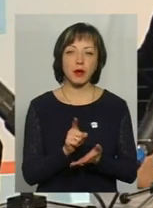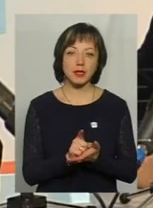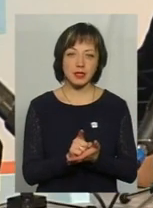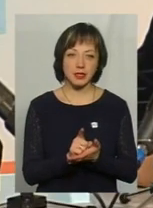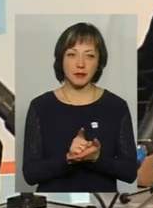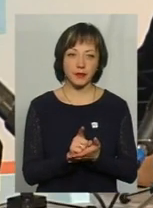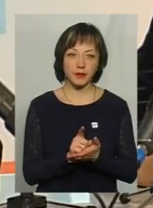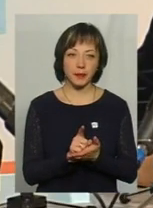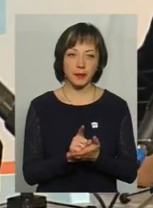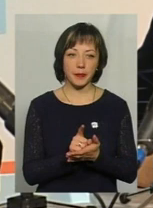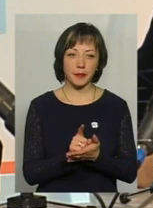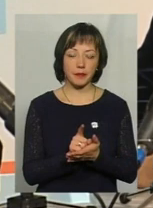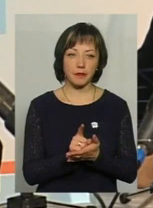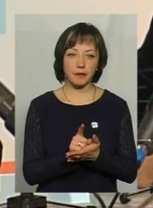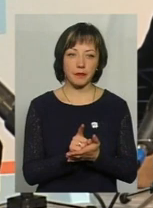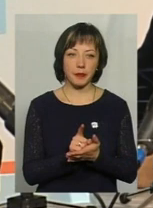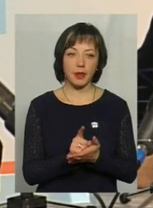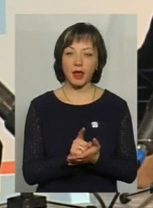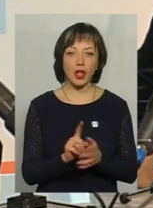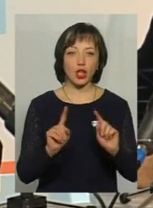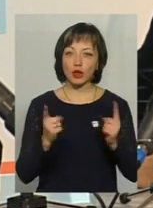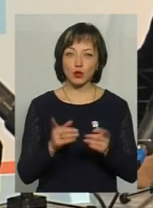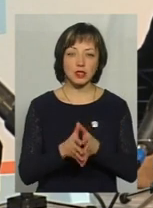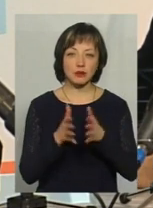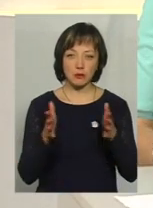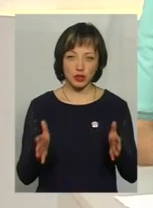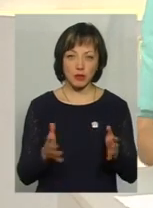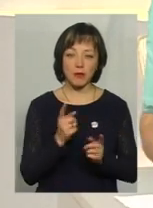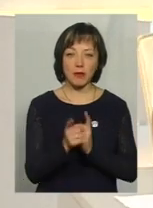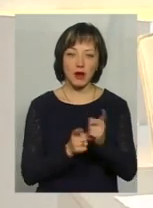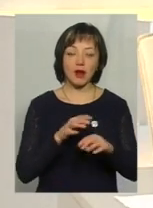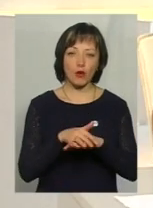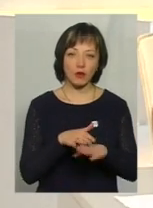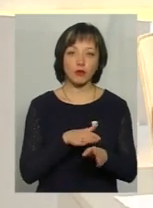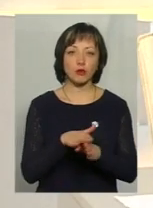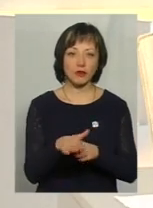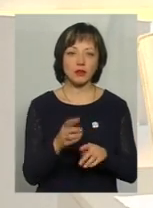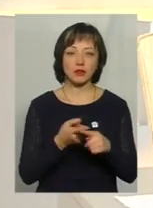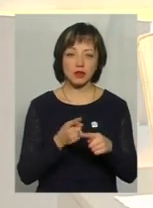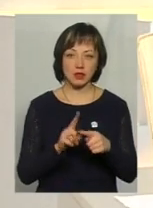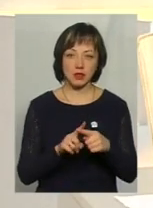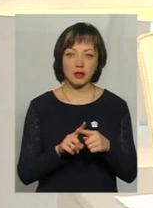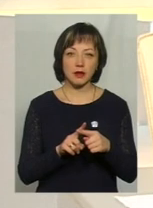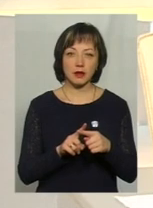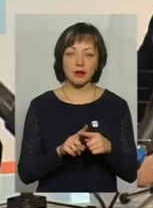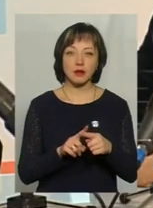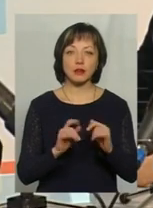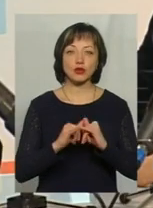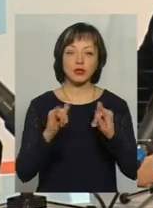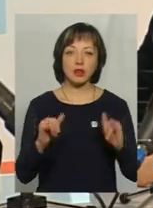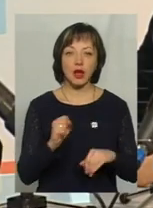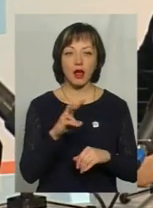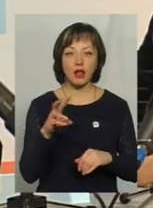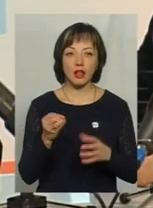незначно збільшився. Вона зросла,